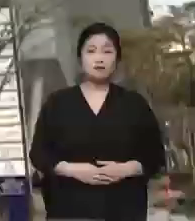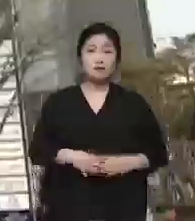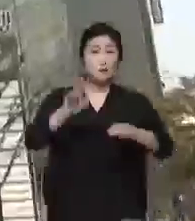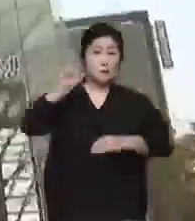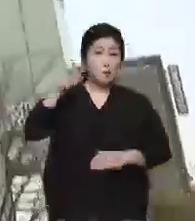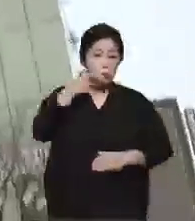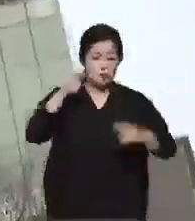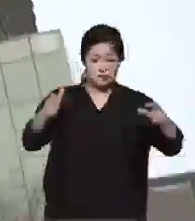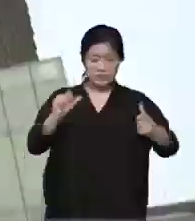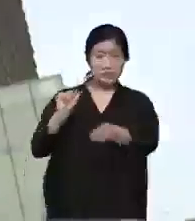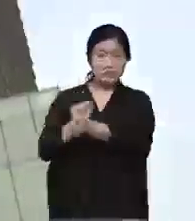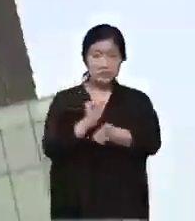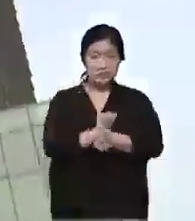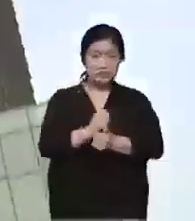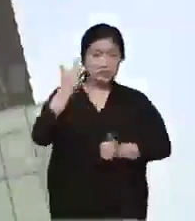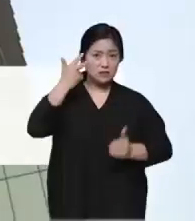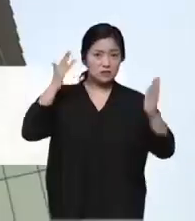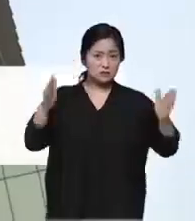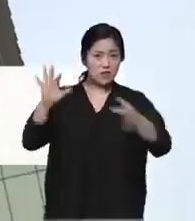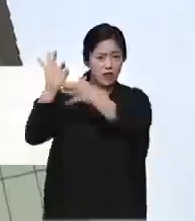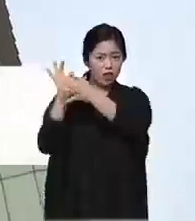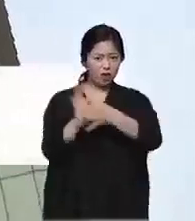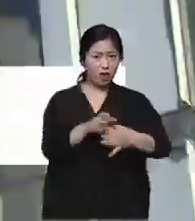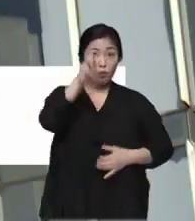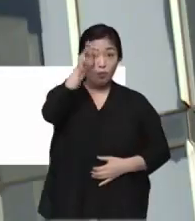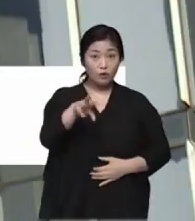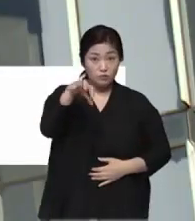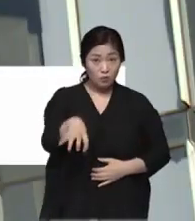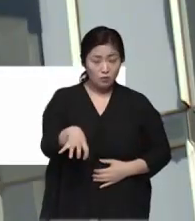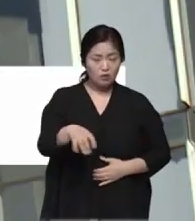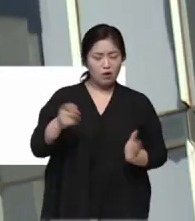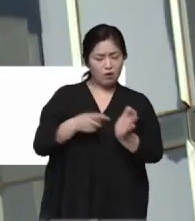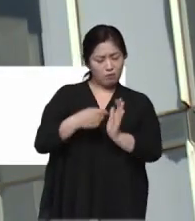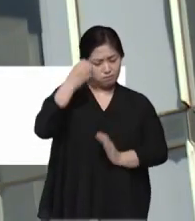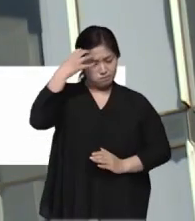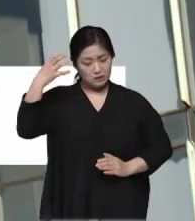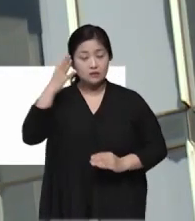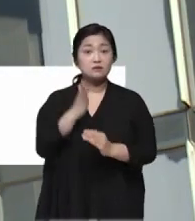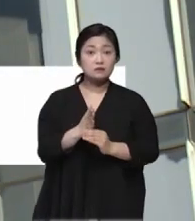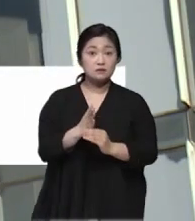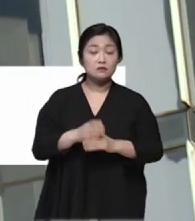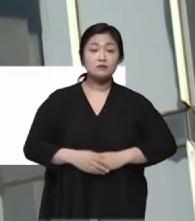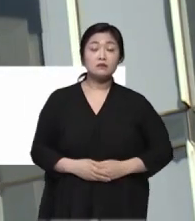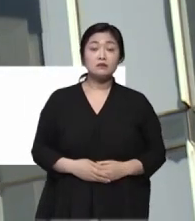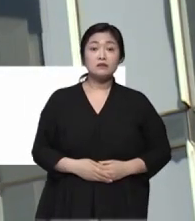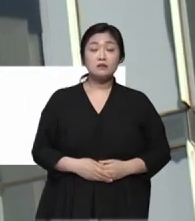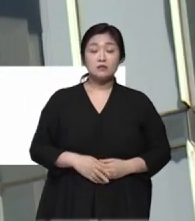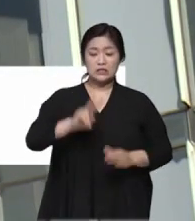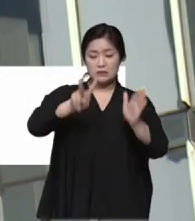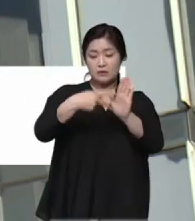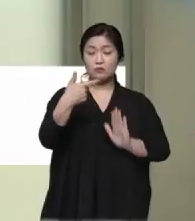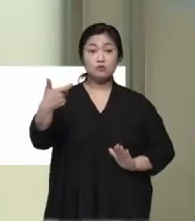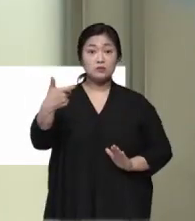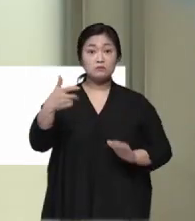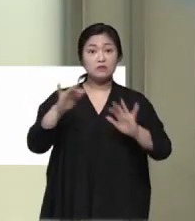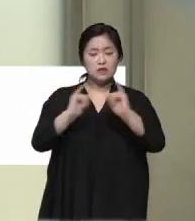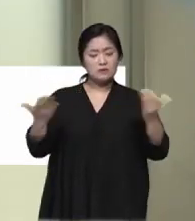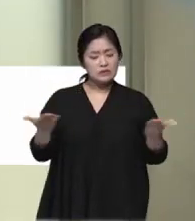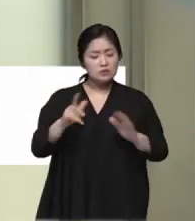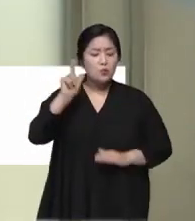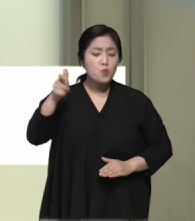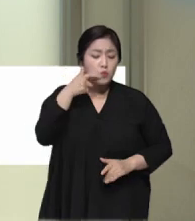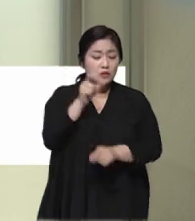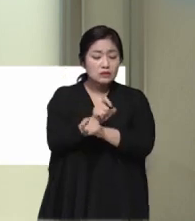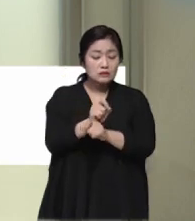콜센터발 집단 감염이 일주일 새 이어지고 있는 광주에서도 비상이 걸렸습니다. 260여 명이 근무하는